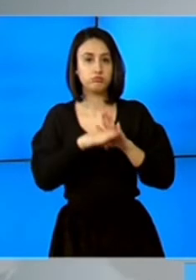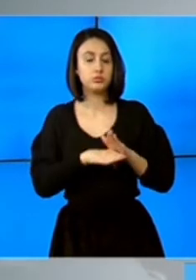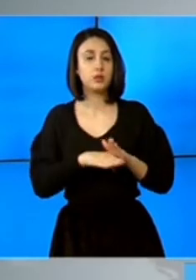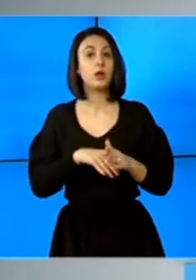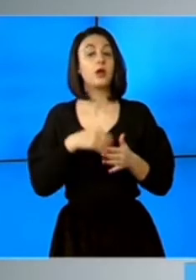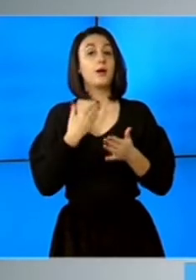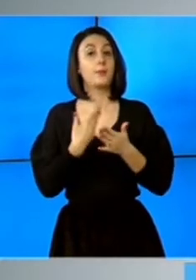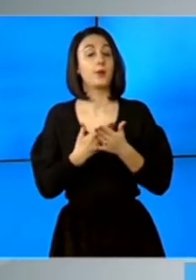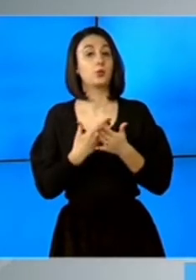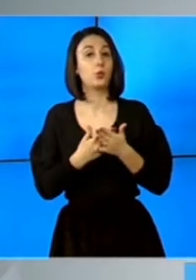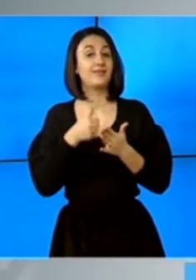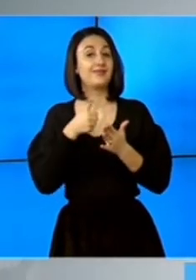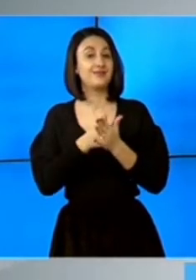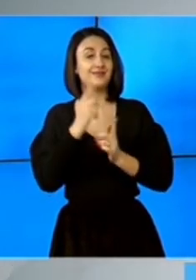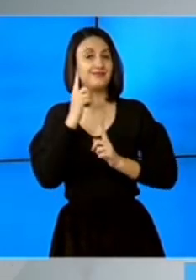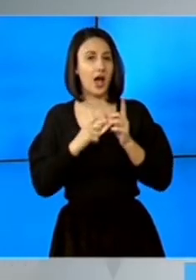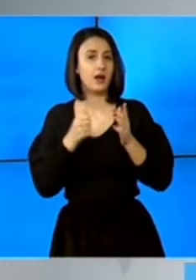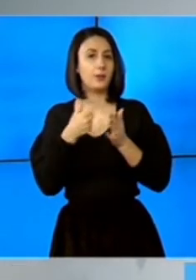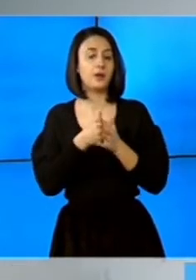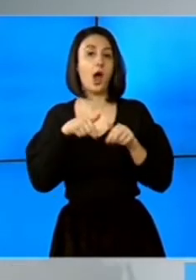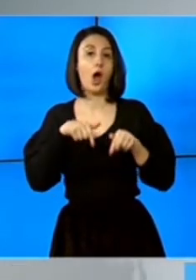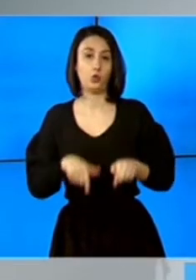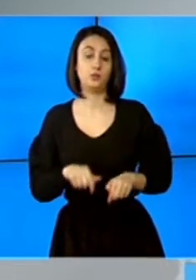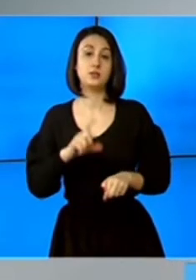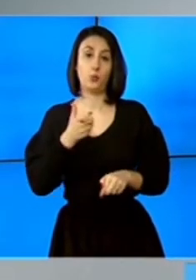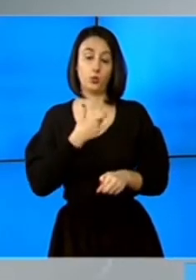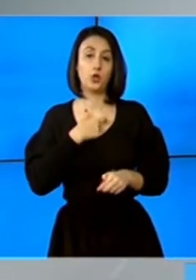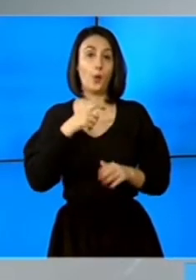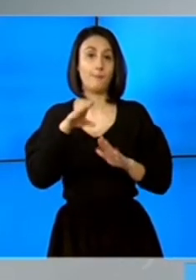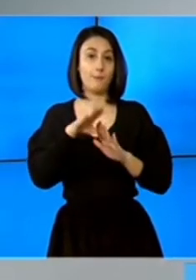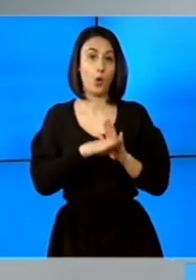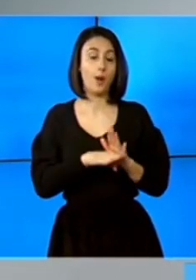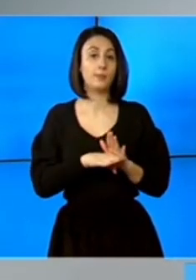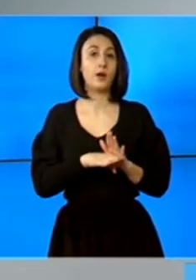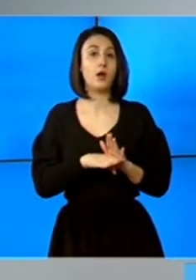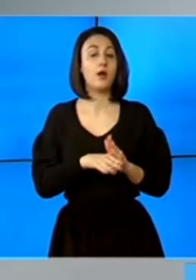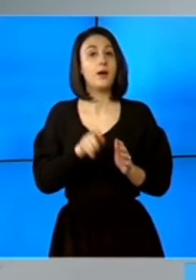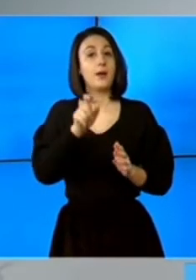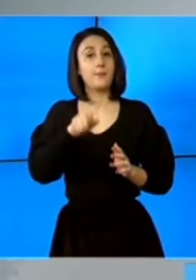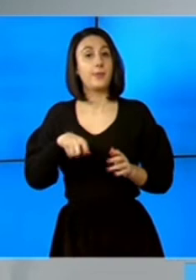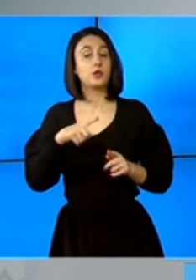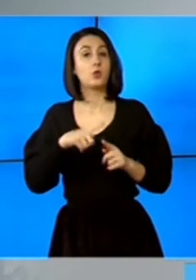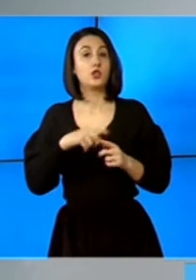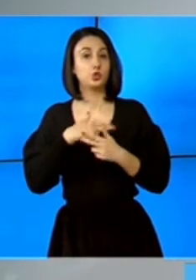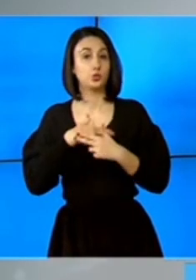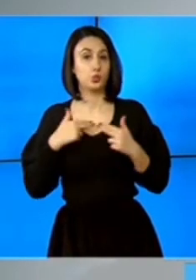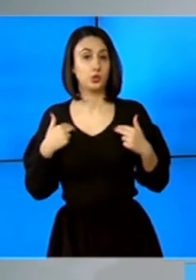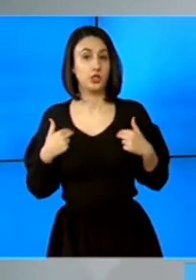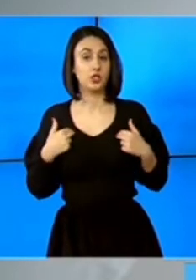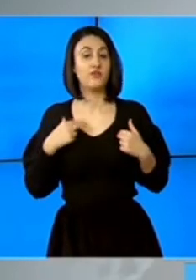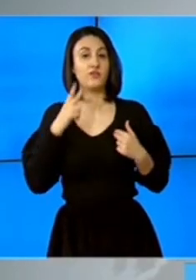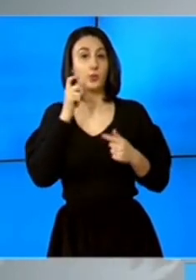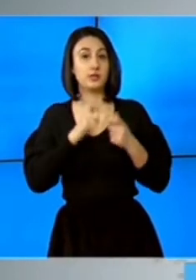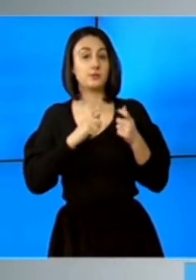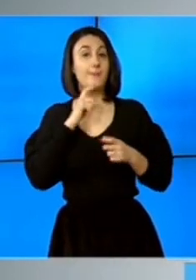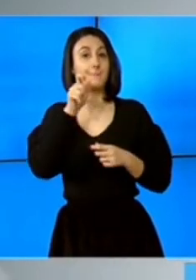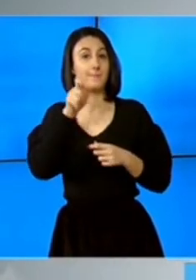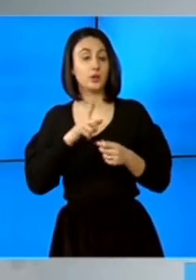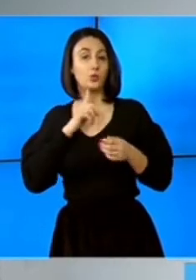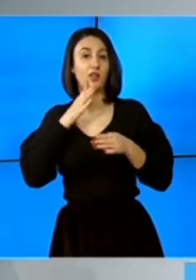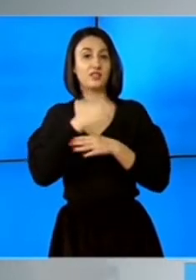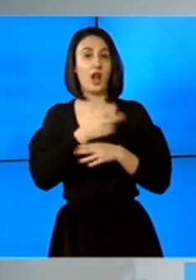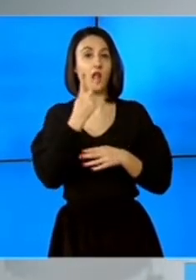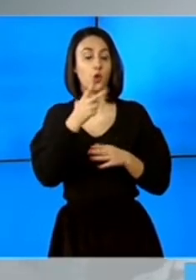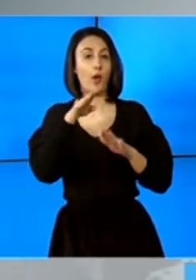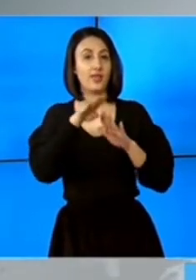pentru că dacă până acum se puteau programa în general persoanele juridice vorbim despre persoanele care intră în cea de-a